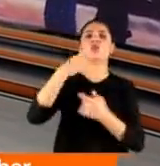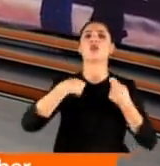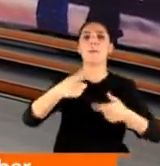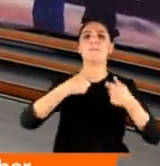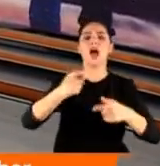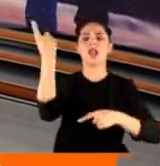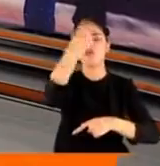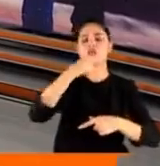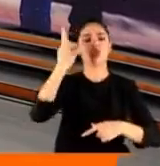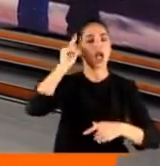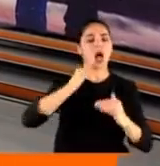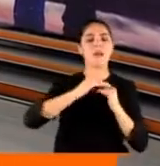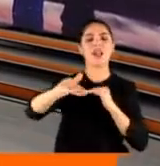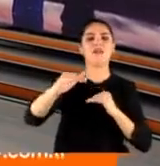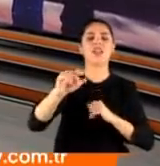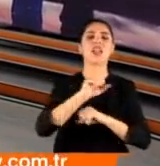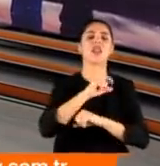masraflarından yakınıyor Amerikalılar.